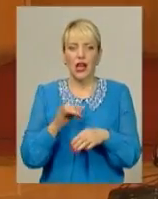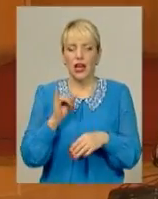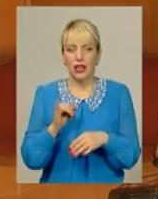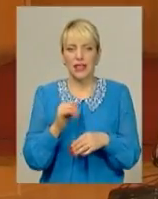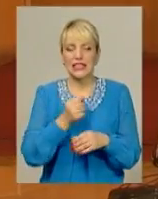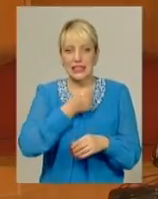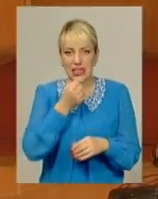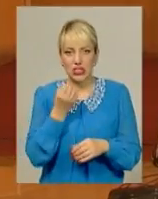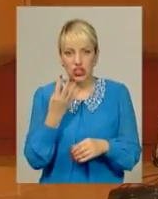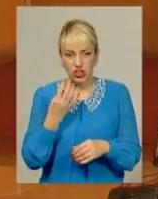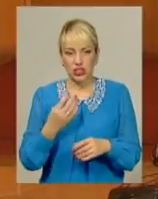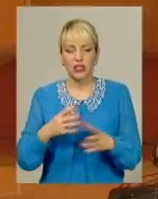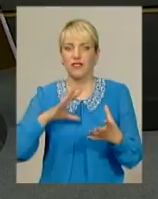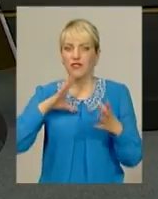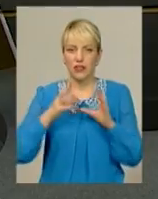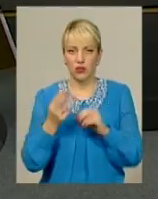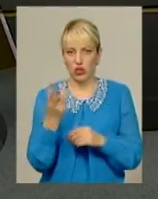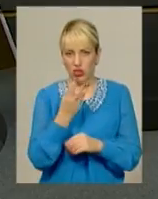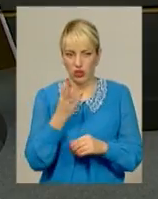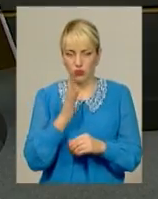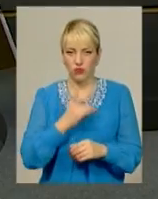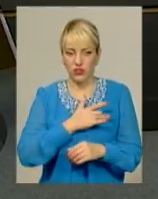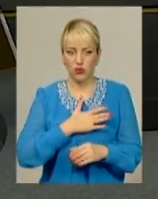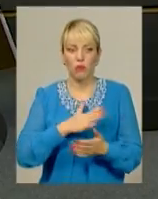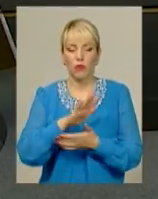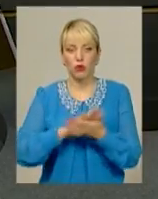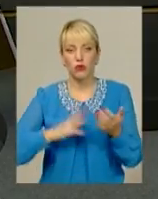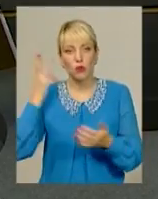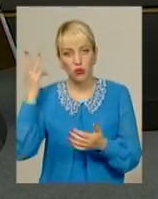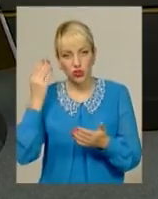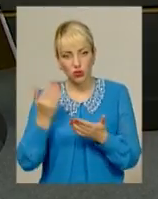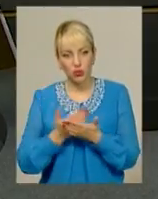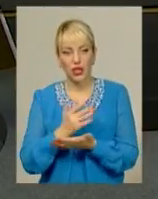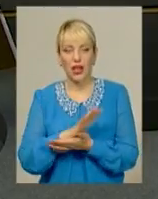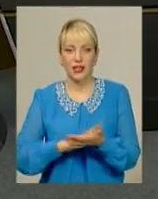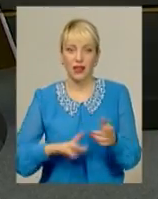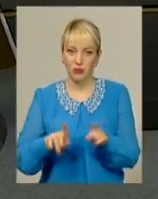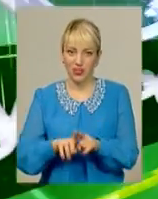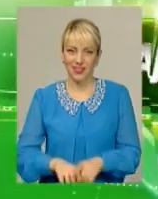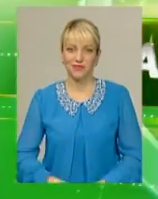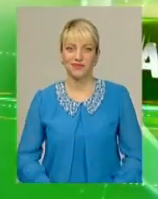Вони усиновлюють всіх трьох дітей. Ми продовжуємо подільську панораму. Далі про таке.